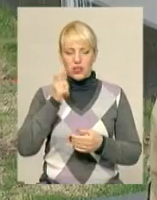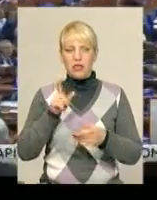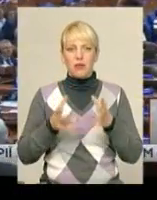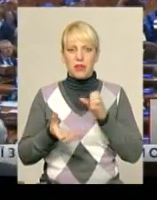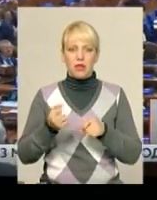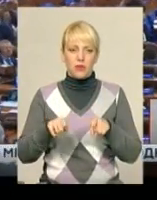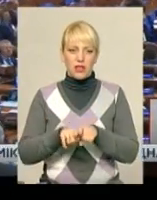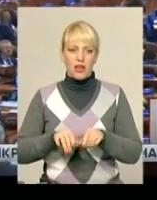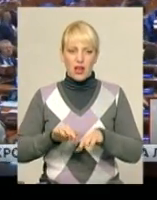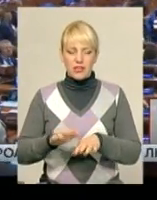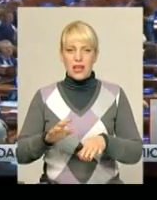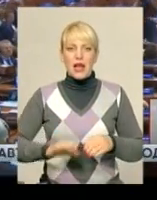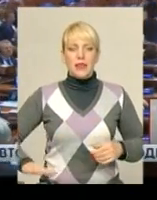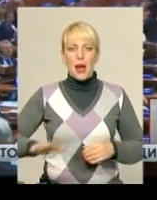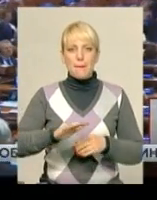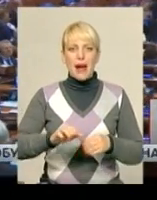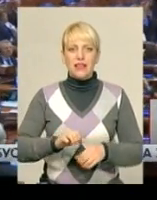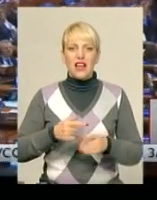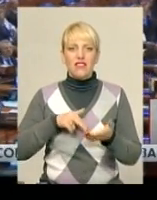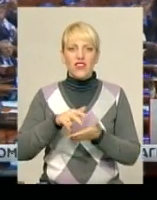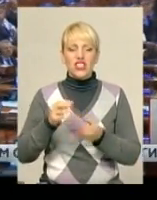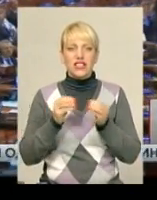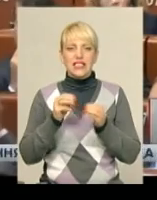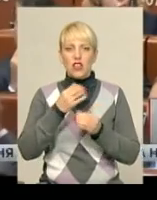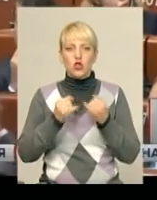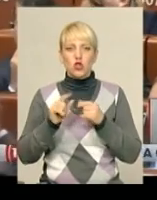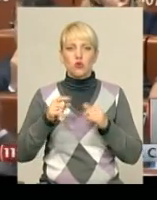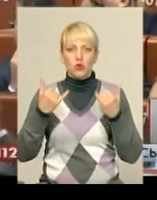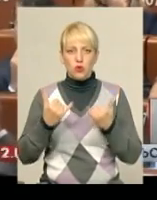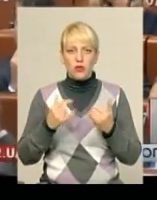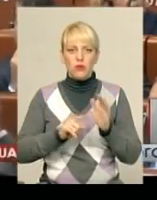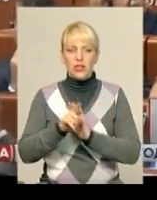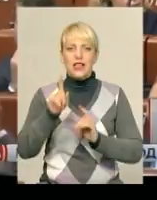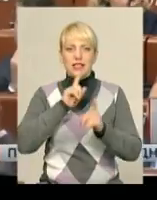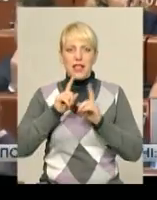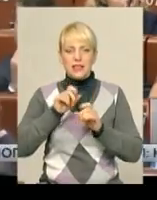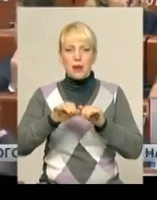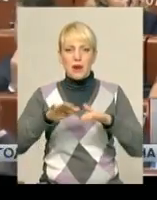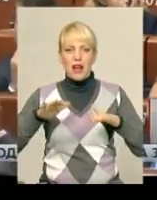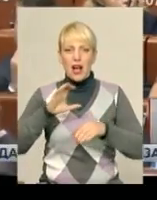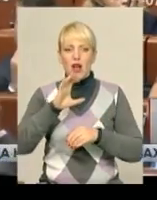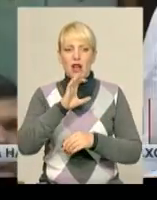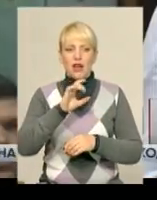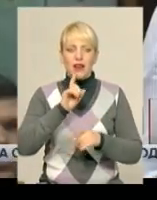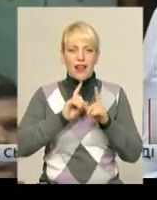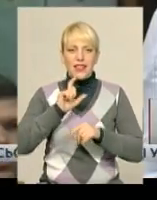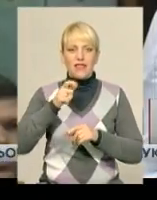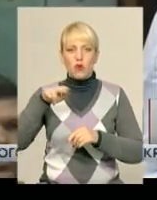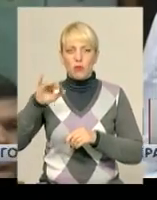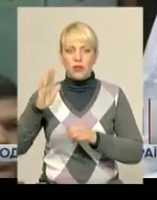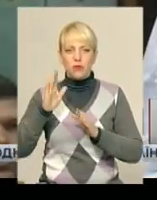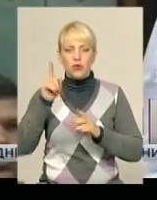акції. На Майдан вийшли саме 10 жовтня, бо сьогодні розпочинається сесія парламентської асамблеї Ради Європи. І там